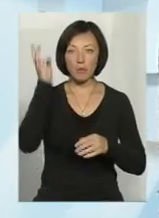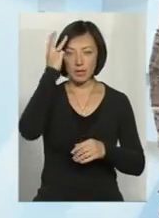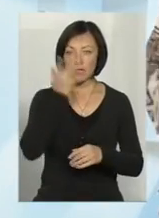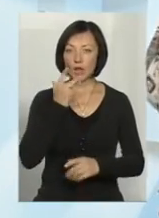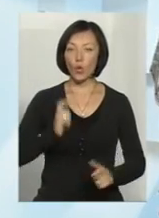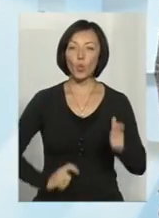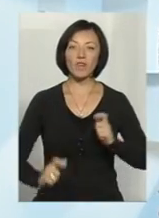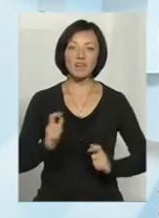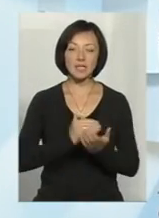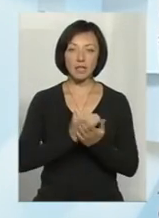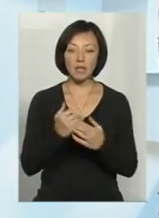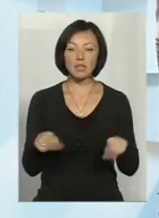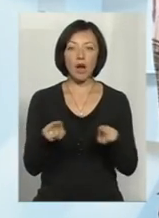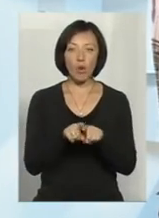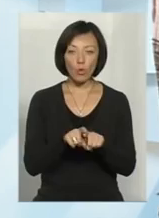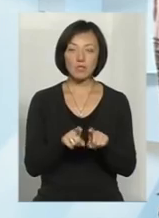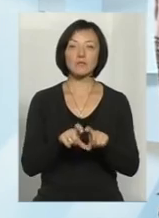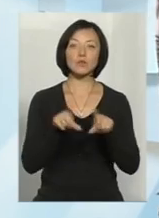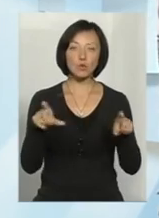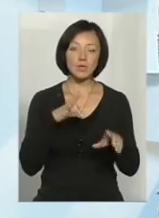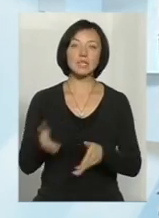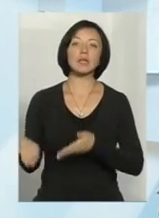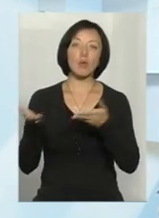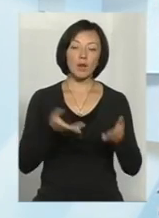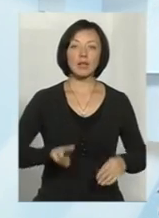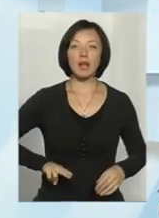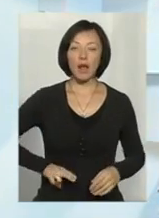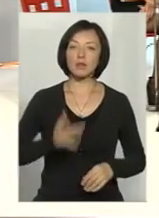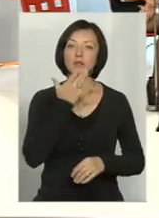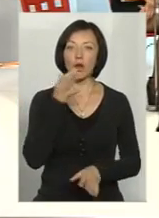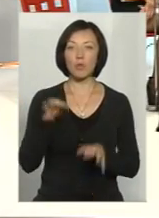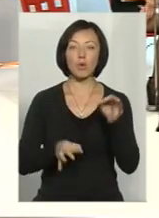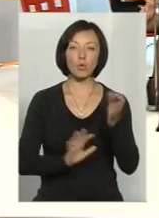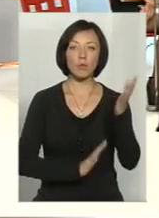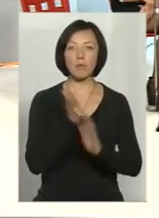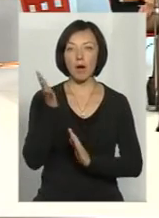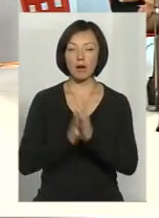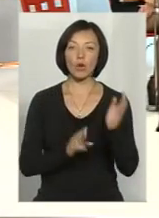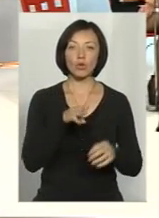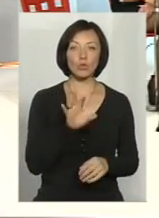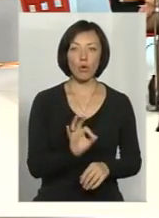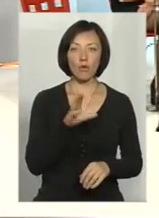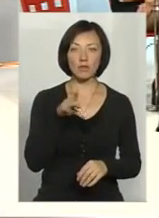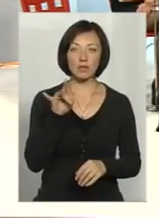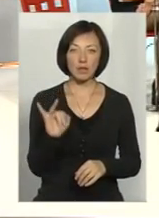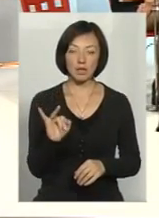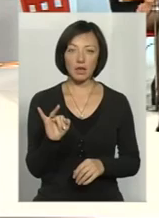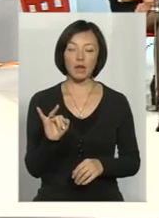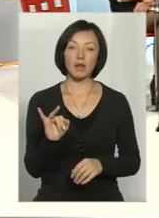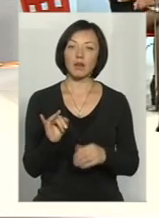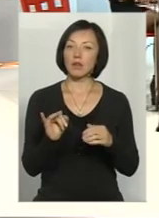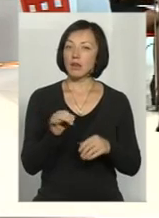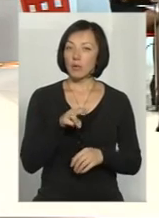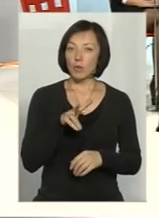університету. Також у цю студію ми запрошували директора Національного природного парку Подільській Товтри Андрія Плотняка.